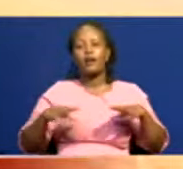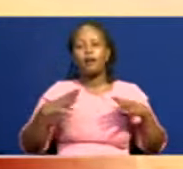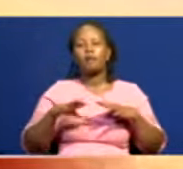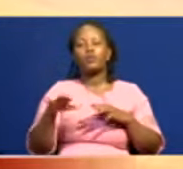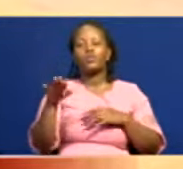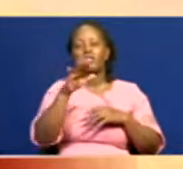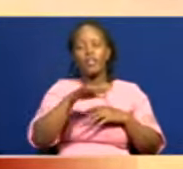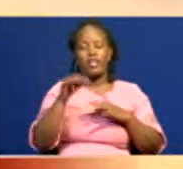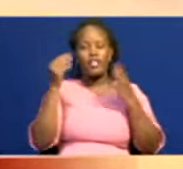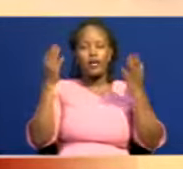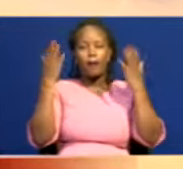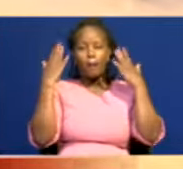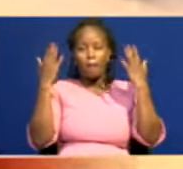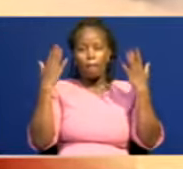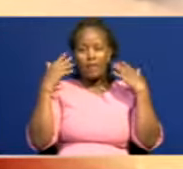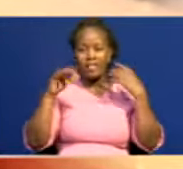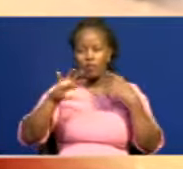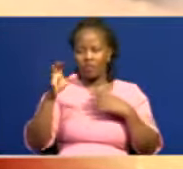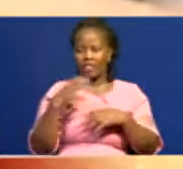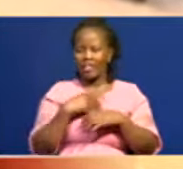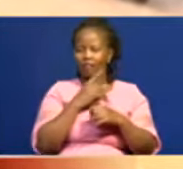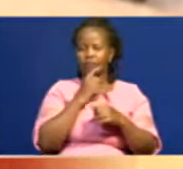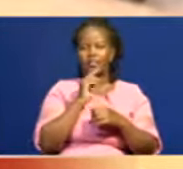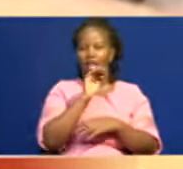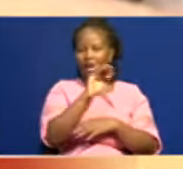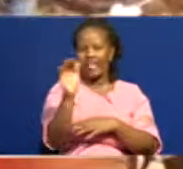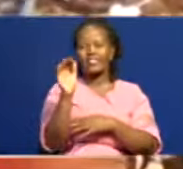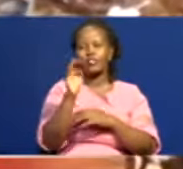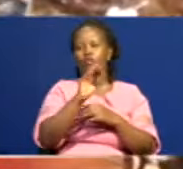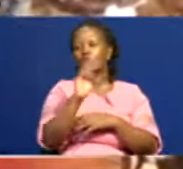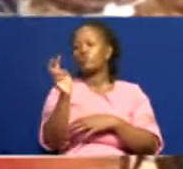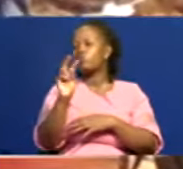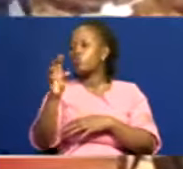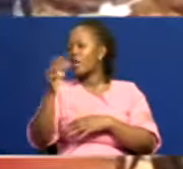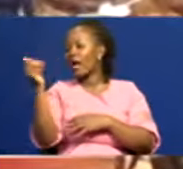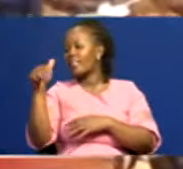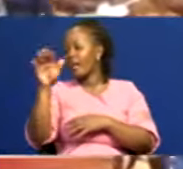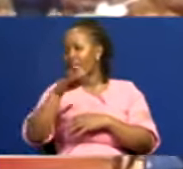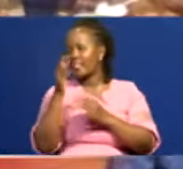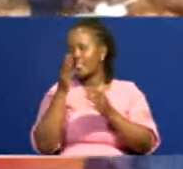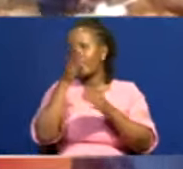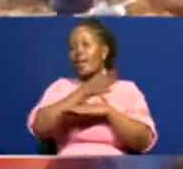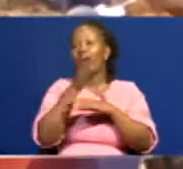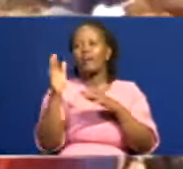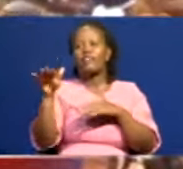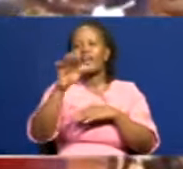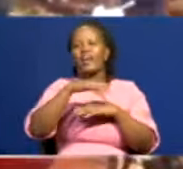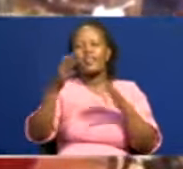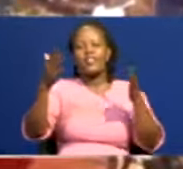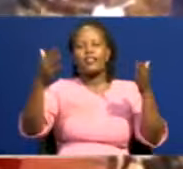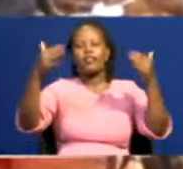lari county yomeru wa mitahadharishwa kutafuta nje mbade la bade ya maporomo kwa ya ardi kufunga barabara hiyo.